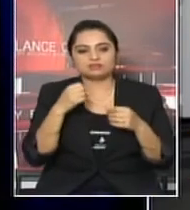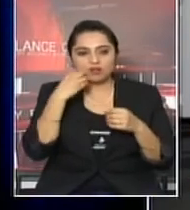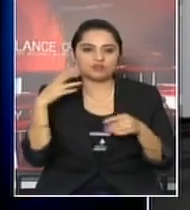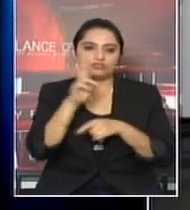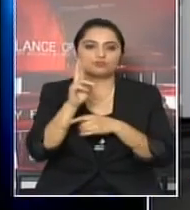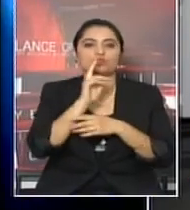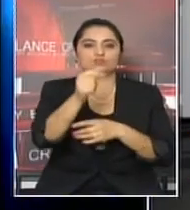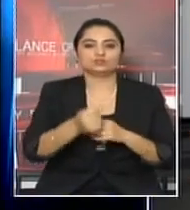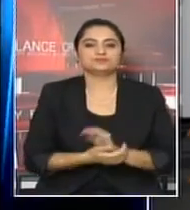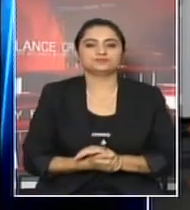झाल